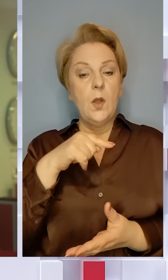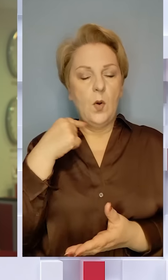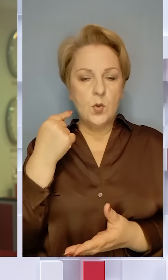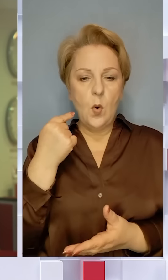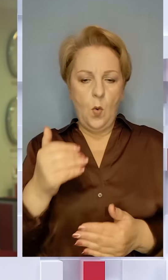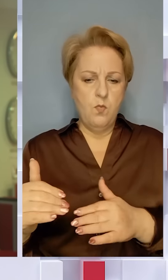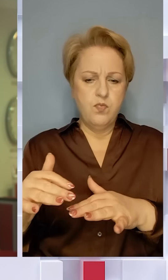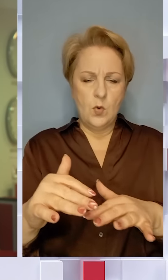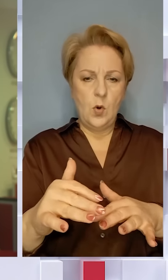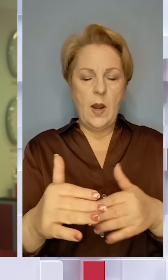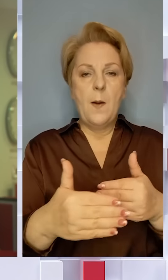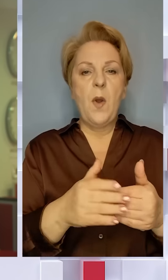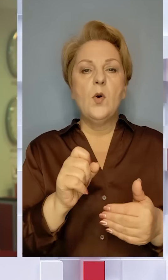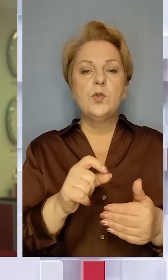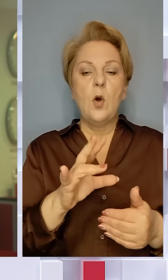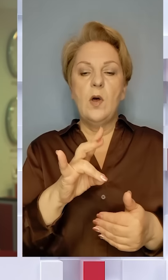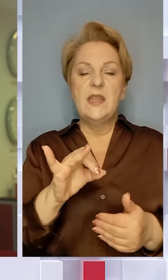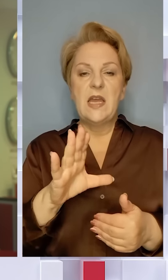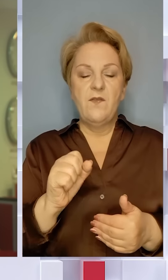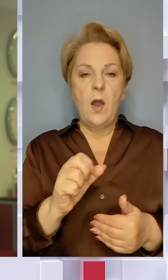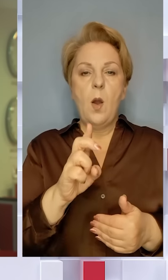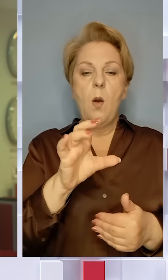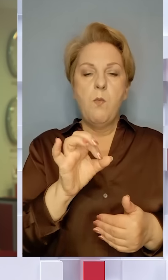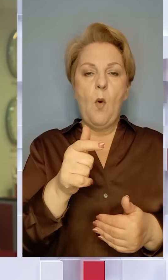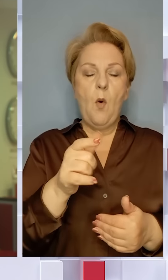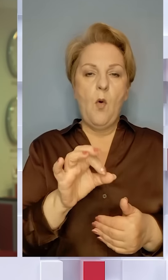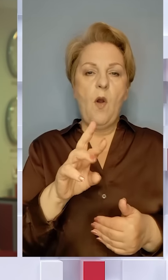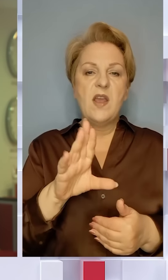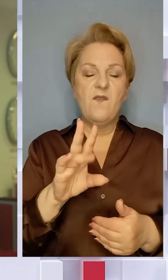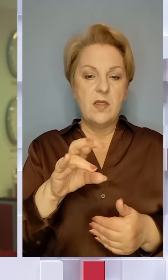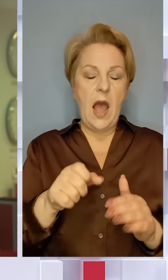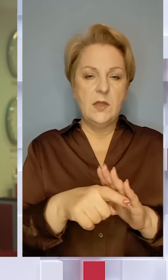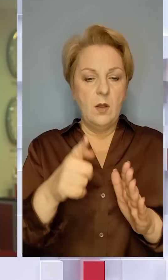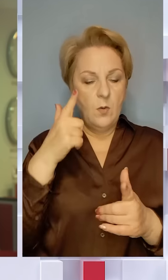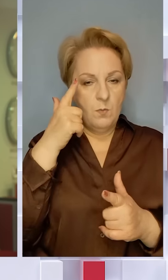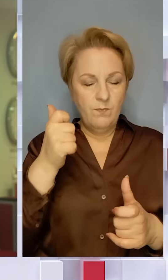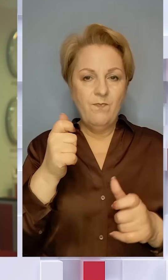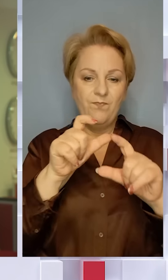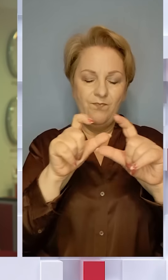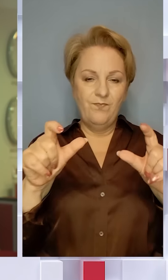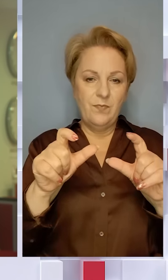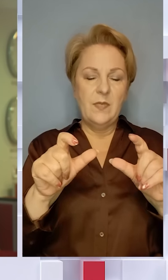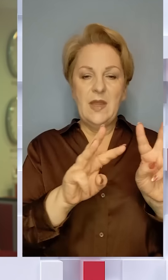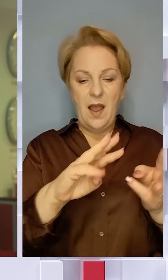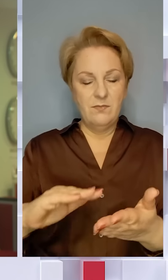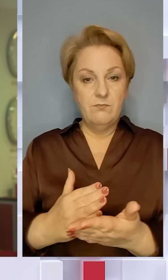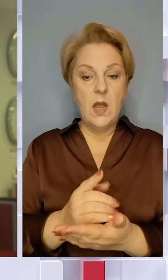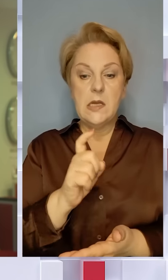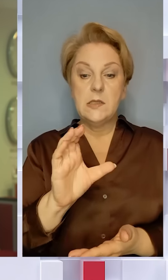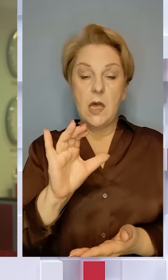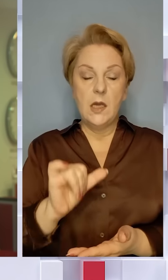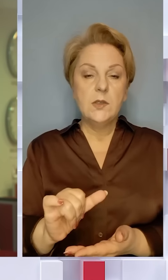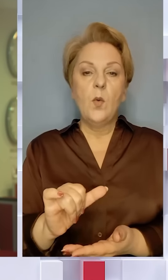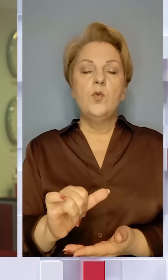дещо просунулися біля Золотої Ниви та Богоявленки на Донеччині. Про це інформує аналітичний портал Діпстей. А от ЗСУ